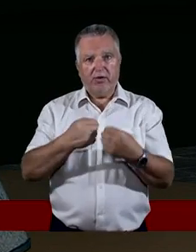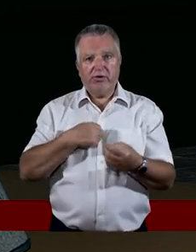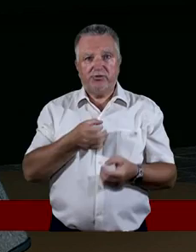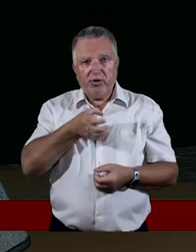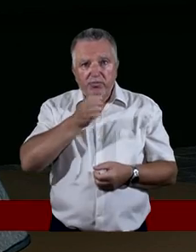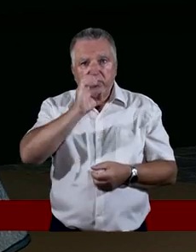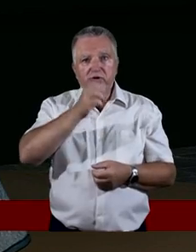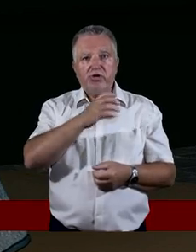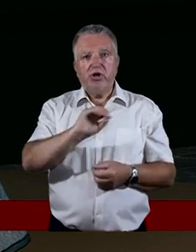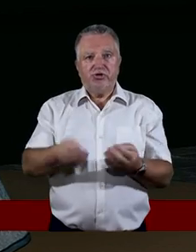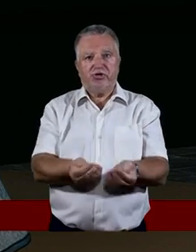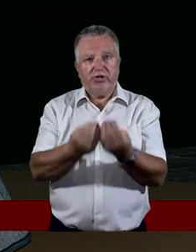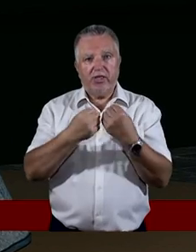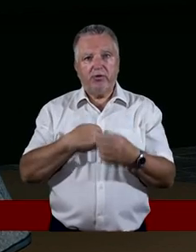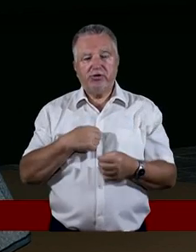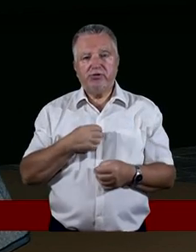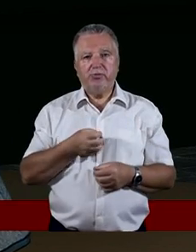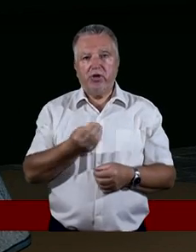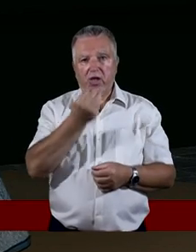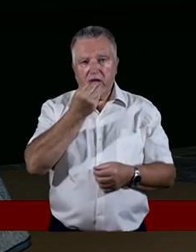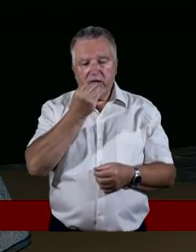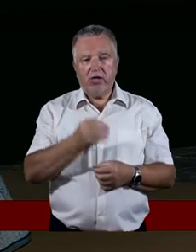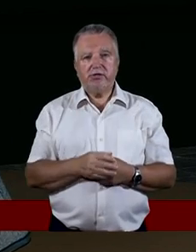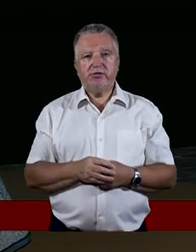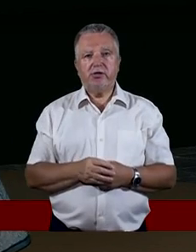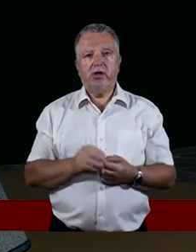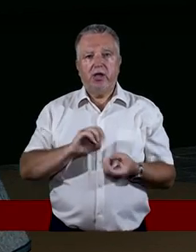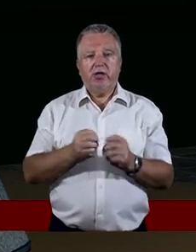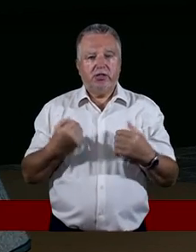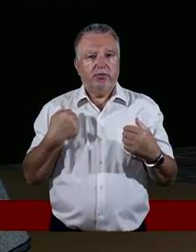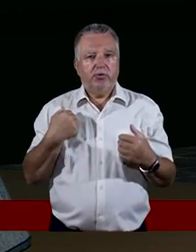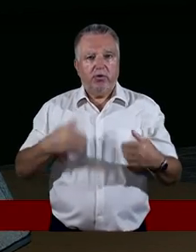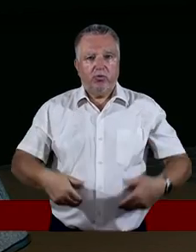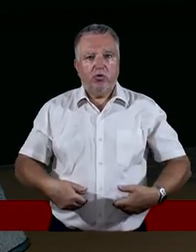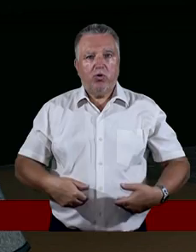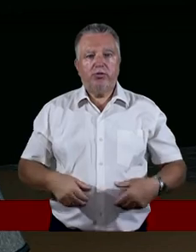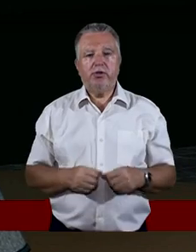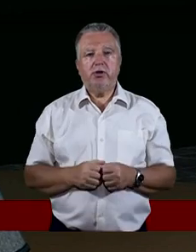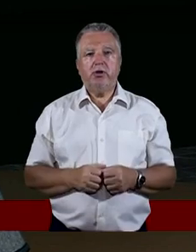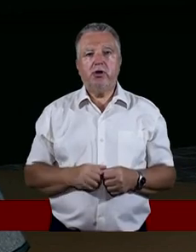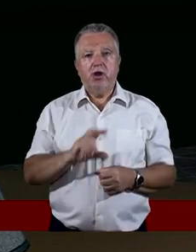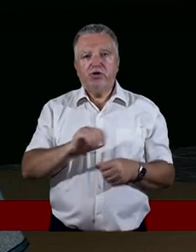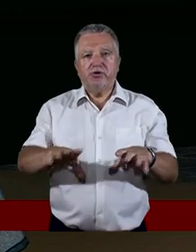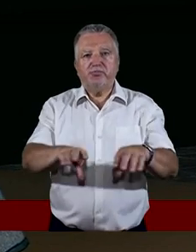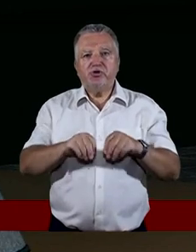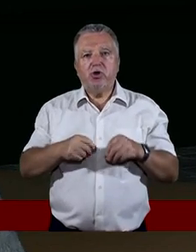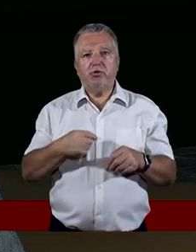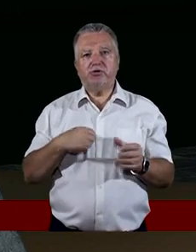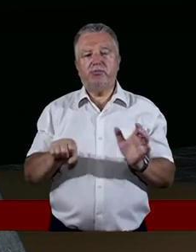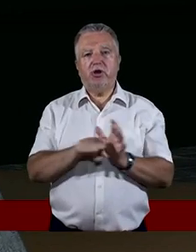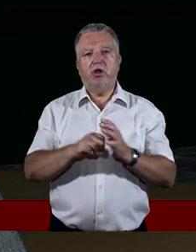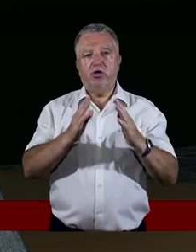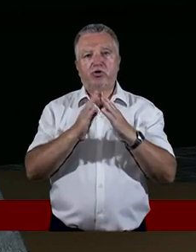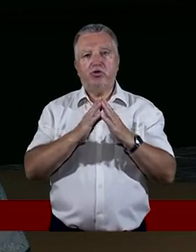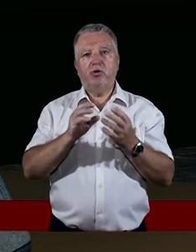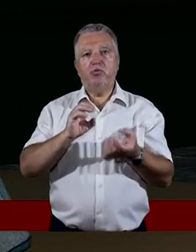byłem głodny, czy dałeś mi jeść, przepraszam, pić, jak chciało mi się pić, czy jeść, jak byłem głodny, czy mnie przyjąłeś do domu, jak nie